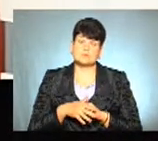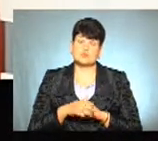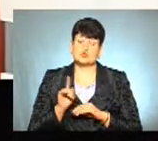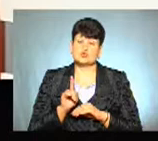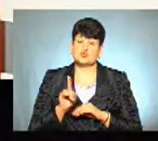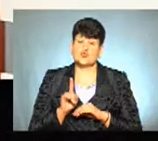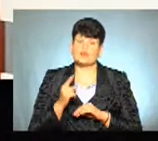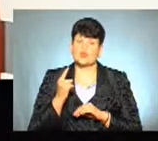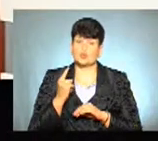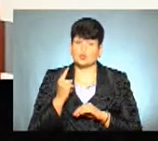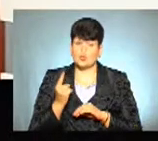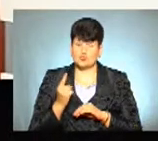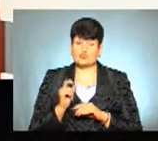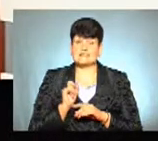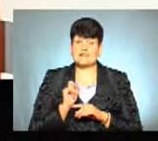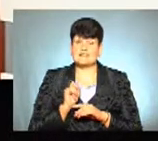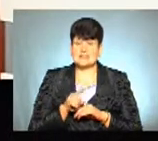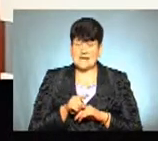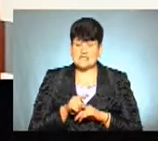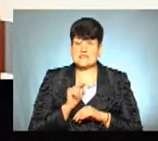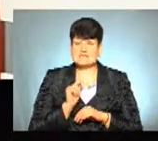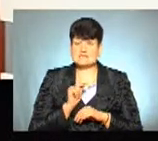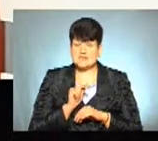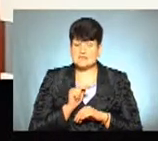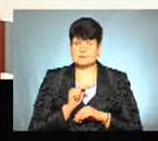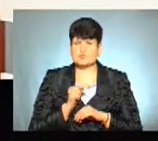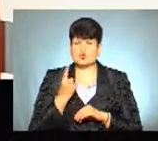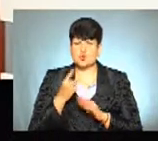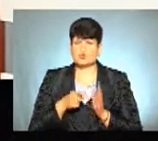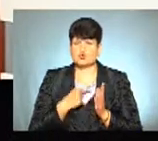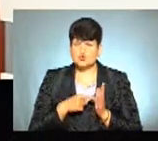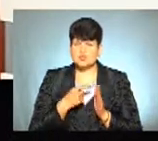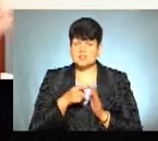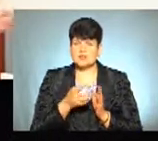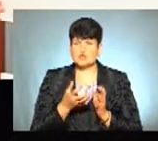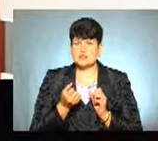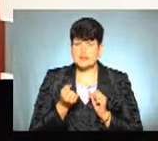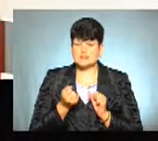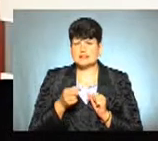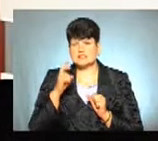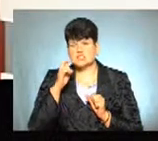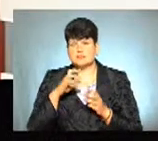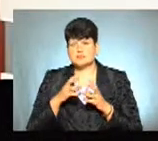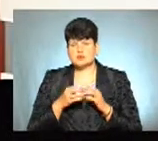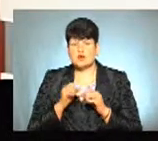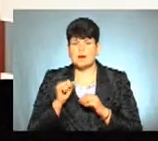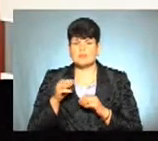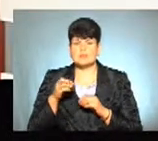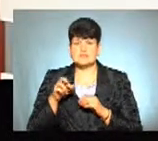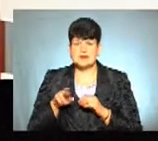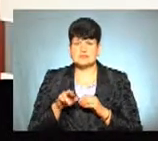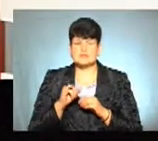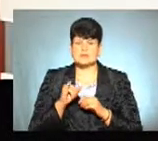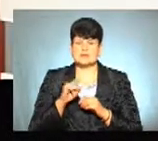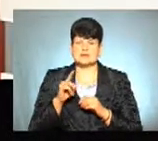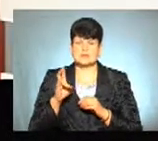одному завданні, чи навіть в одному зошиті він отримує і державну підсумкову атестацію, зно. І,